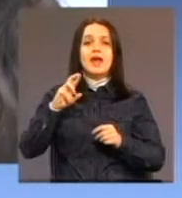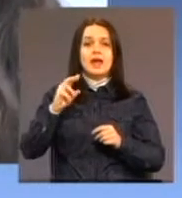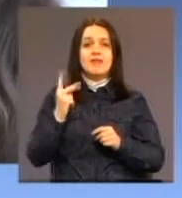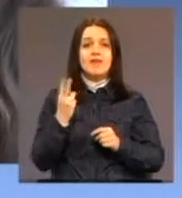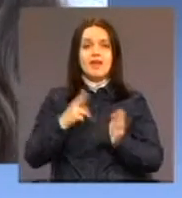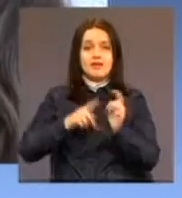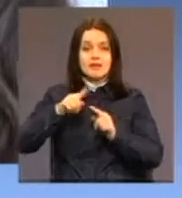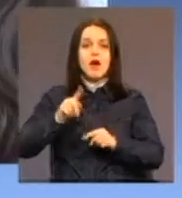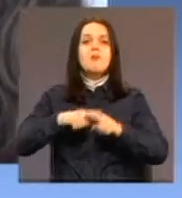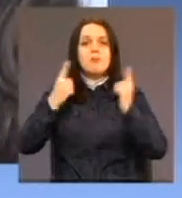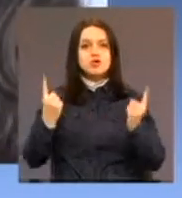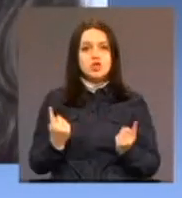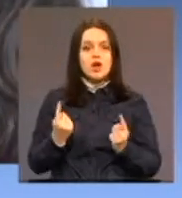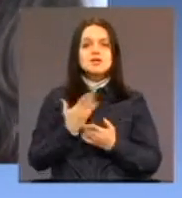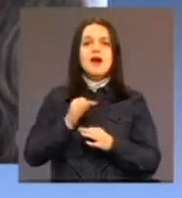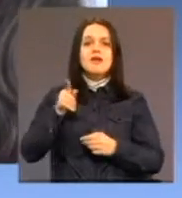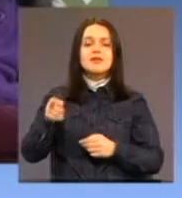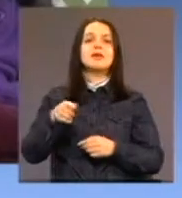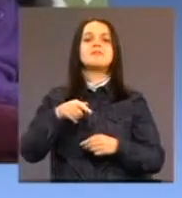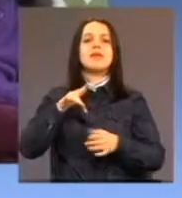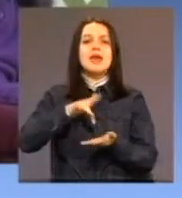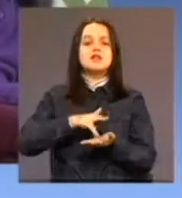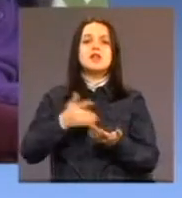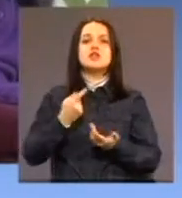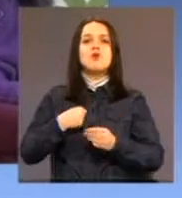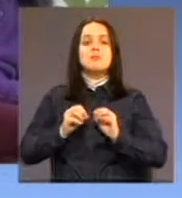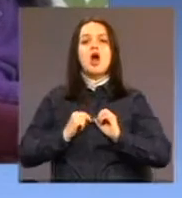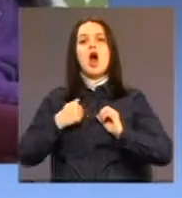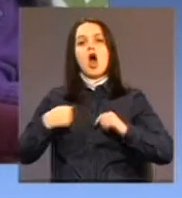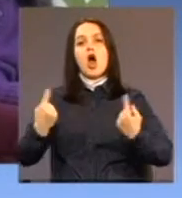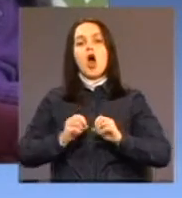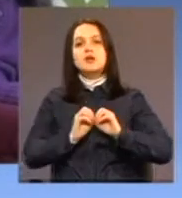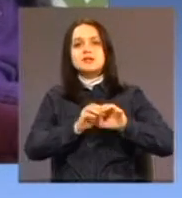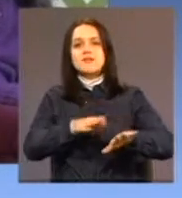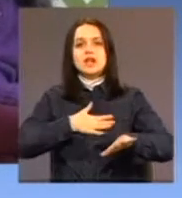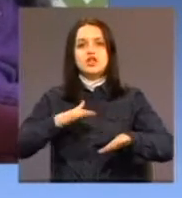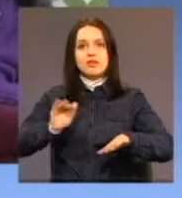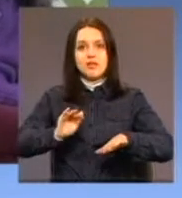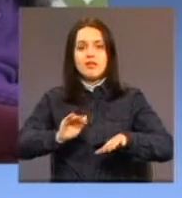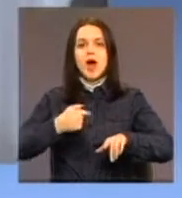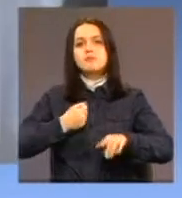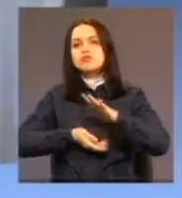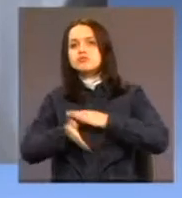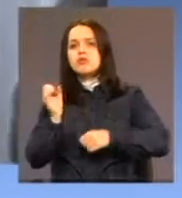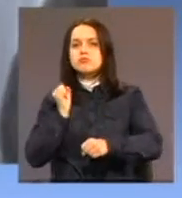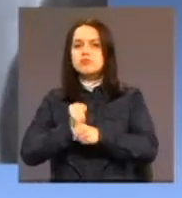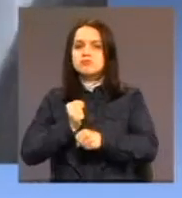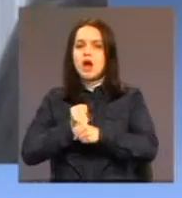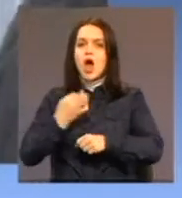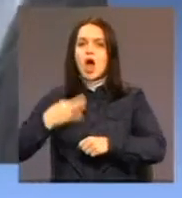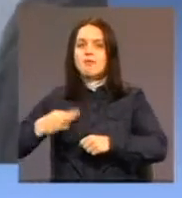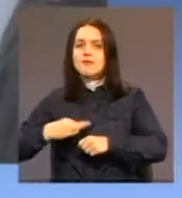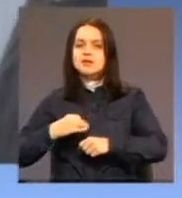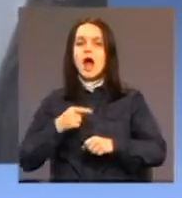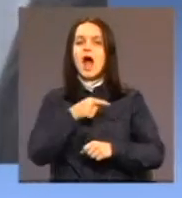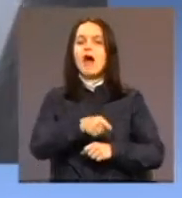ćemo ostaviti naše djete, a mi ćemo raditi ili ćemo otići za nekim svojim obavezama, a ono će